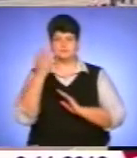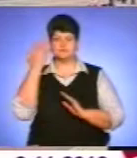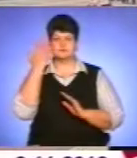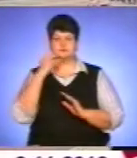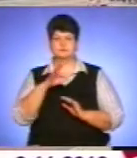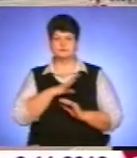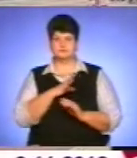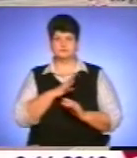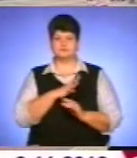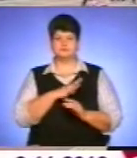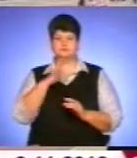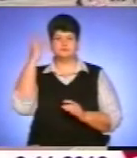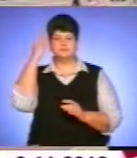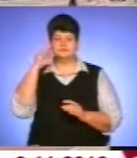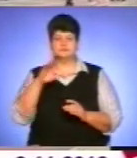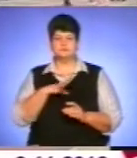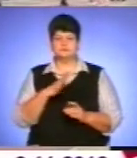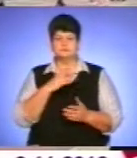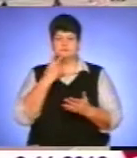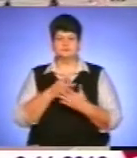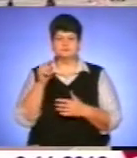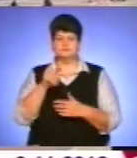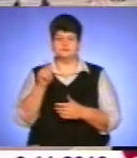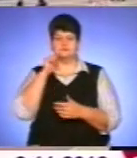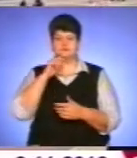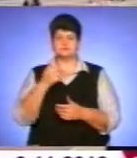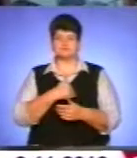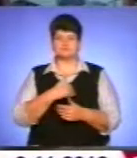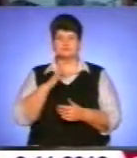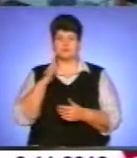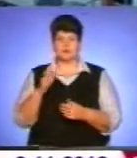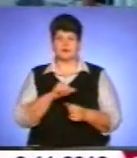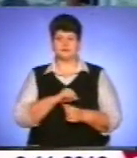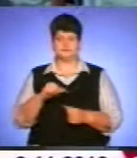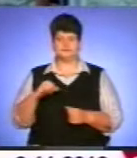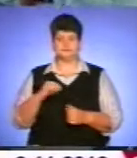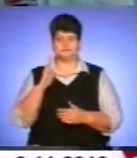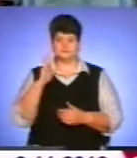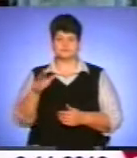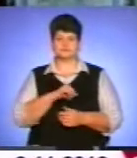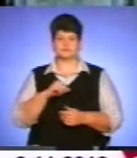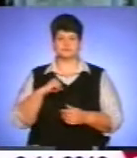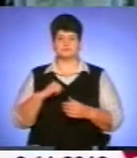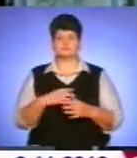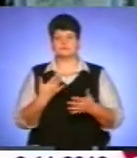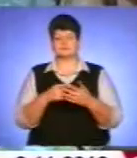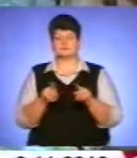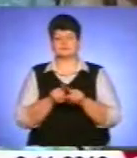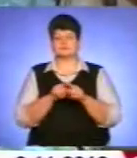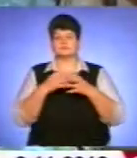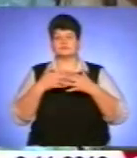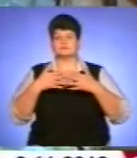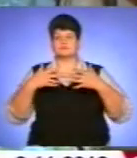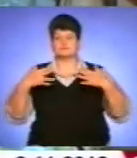закозачені, але це було підтвердження того, що Україна хоче бути самостійною і вона буде самостійною. Як своєрідна багатобарвна овертюра до творчого